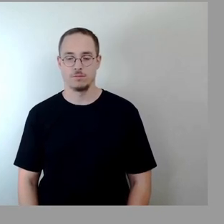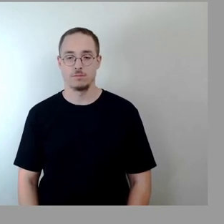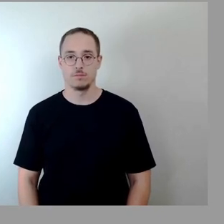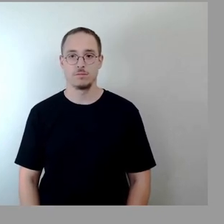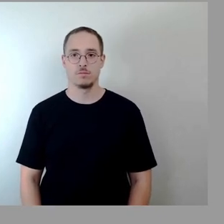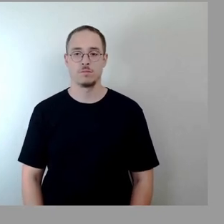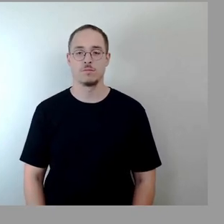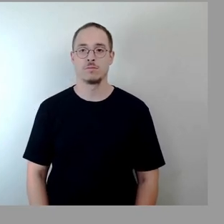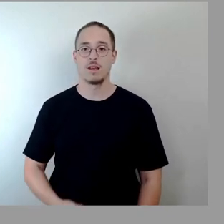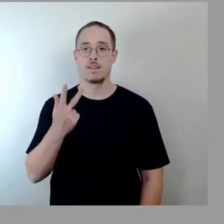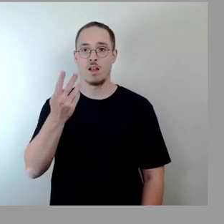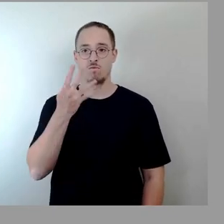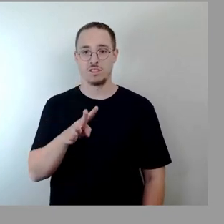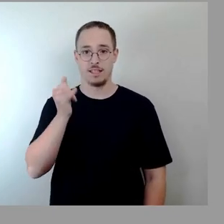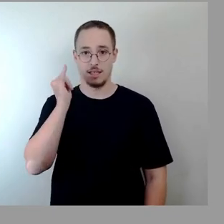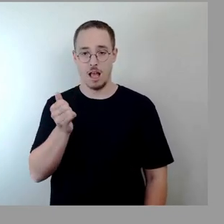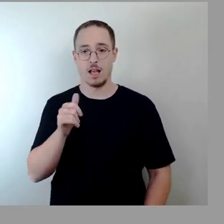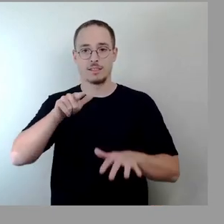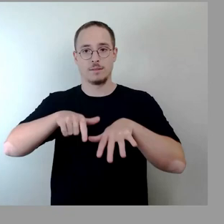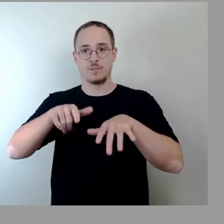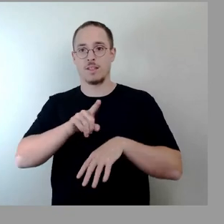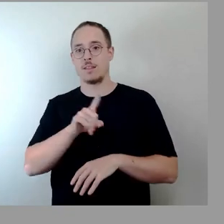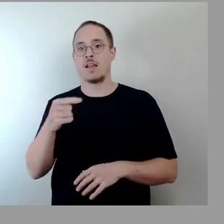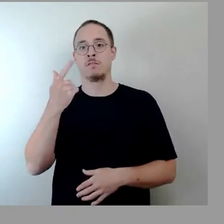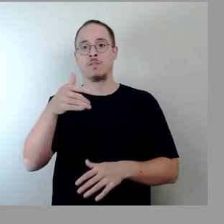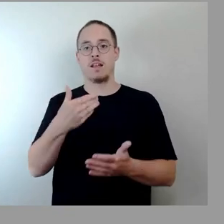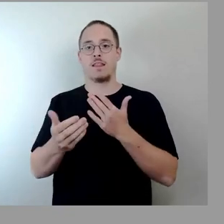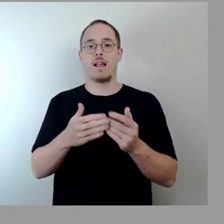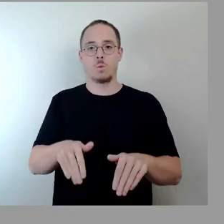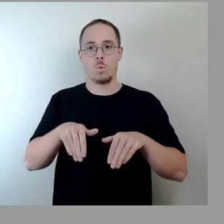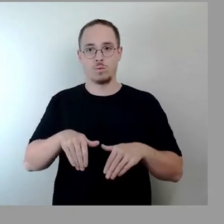Mit 43 Ja, 17 Nein, zwei Enthaltungen so beschlossen. Und wir.